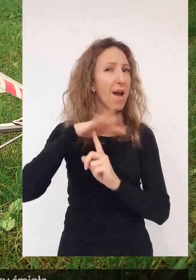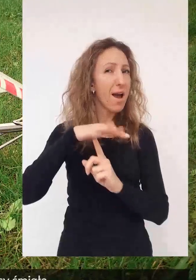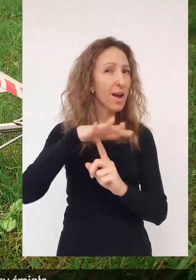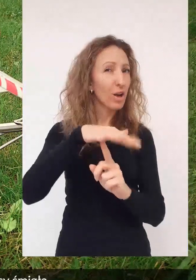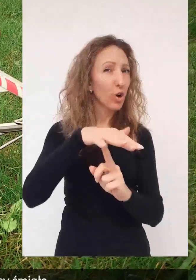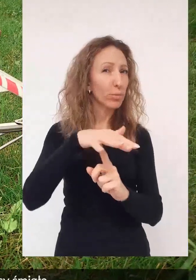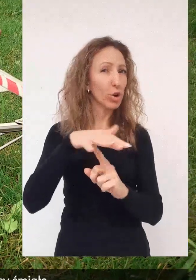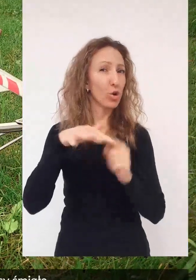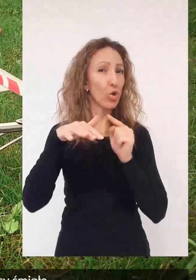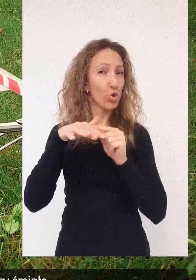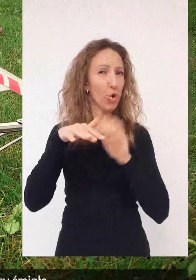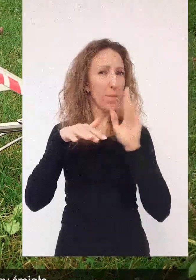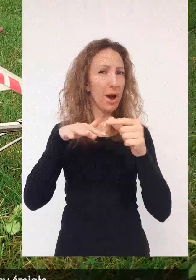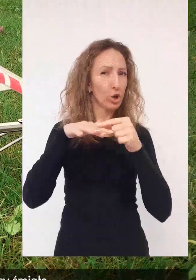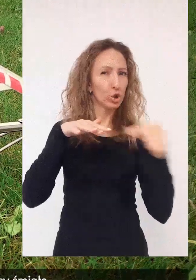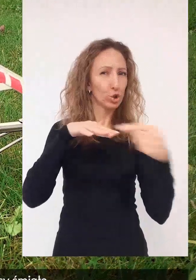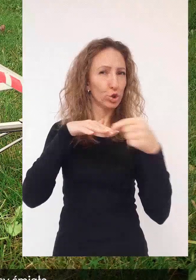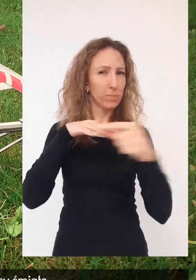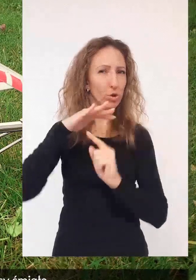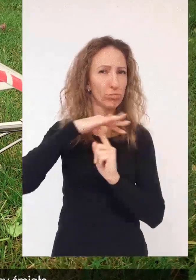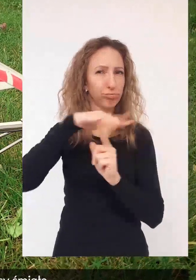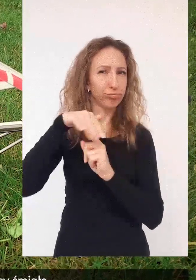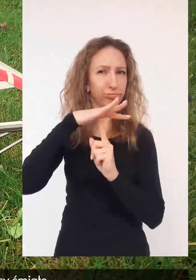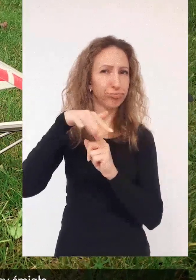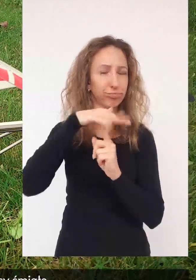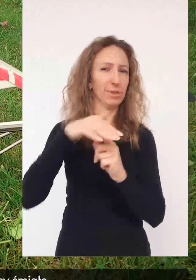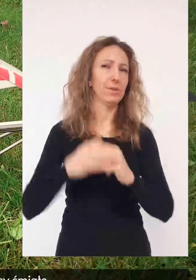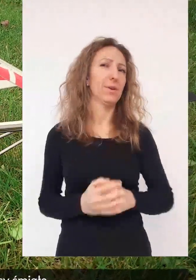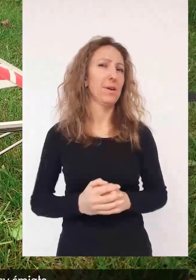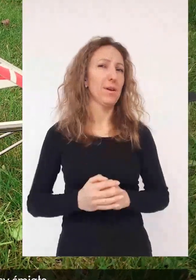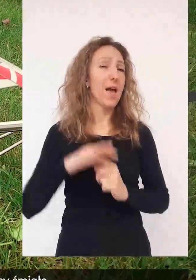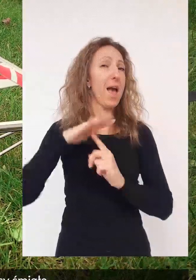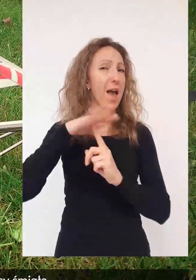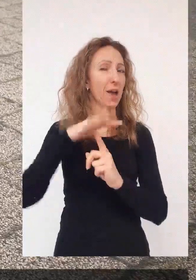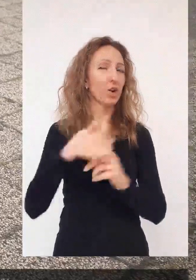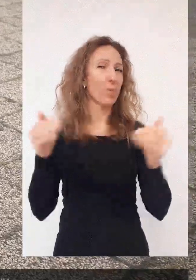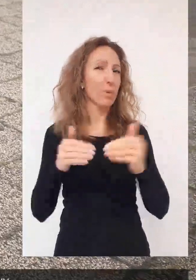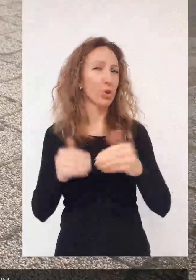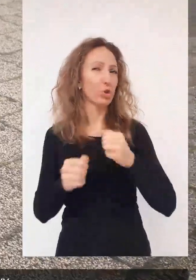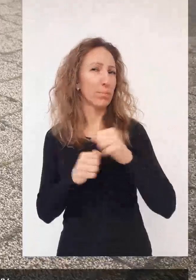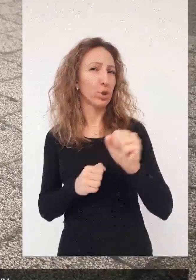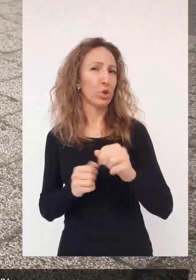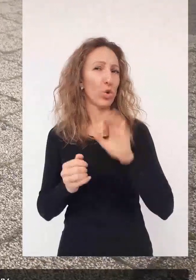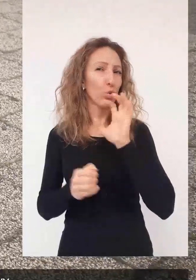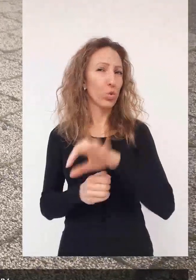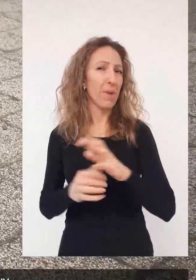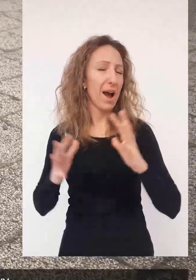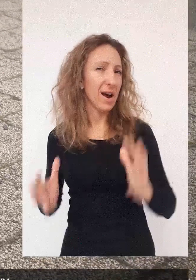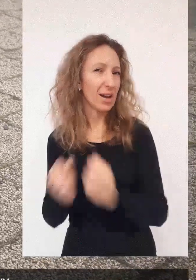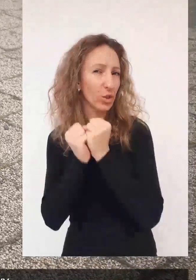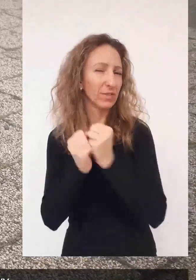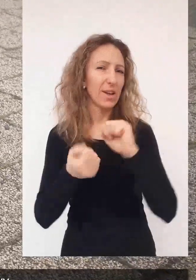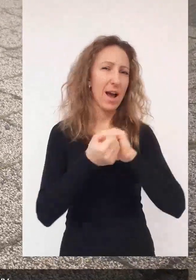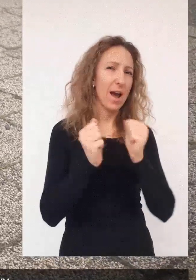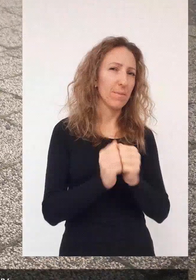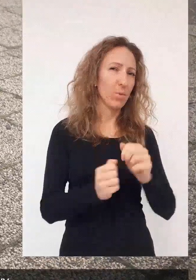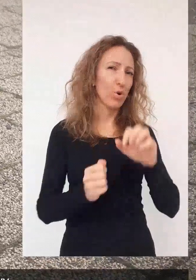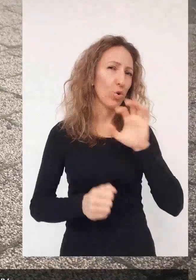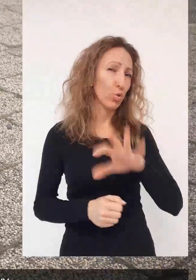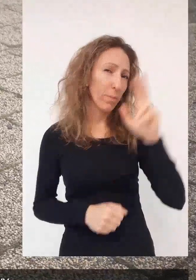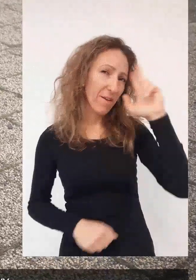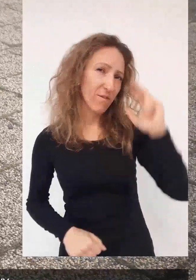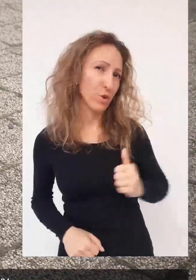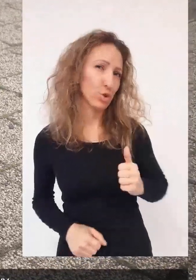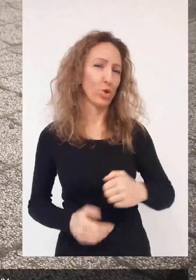Helikopter to statek powietrzny posiadający śmigła. Może być ratunkowy, bądź wojskowy.